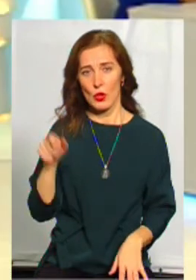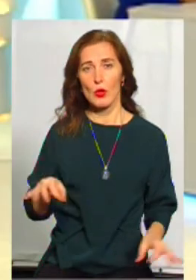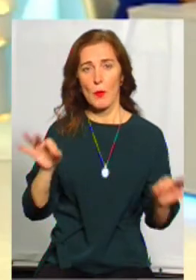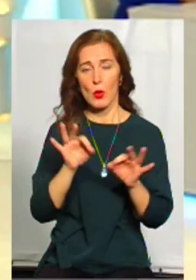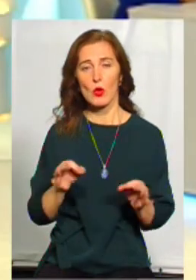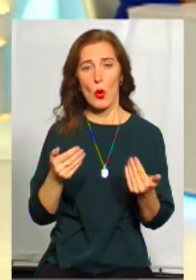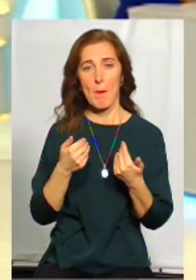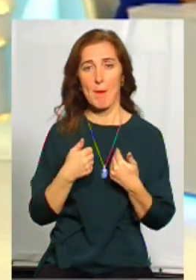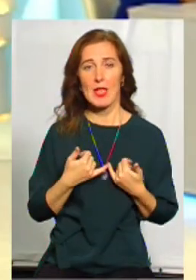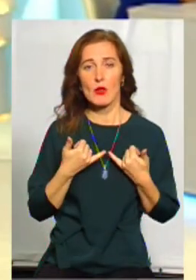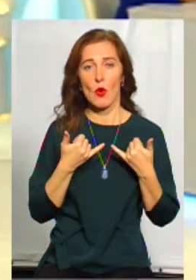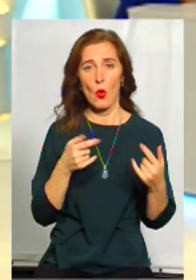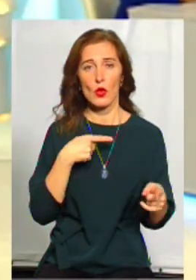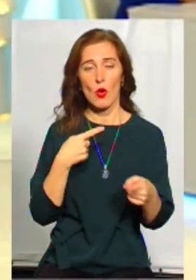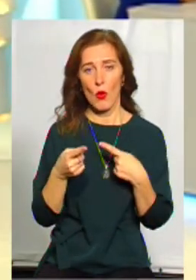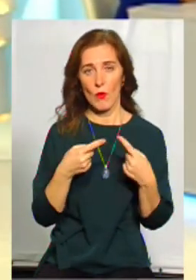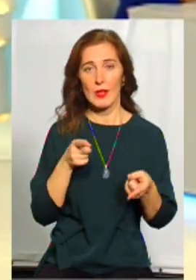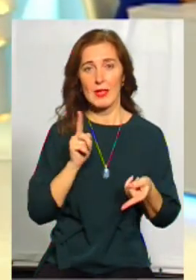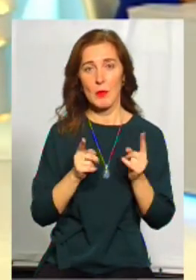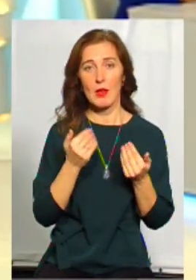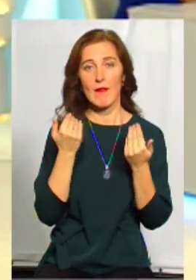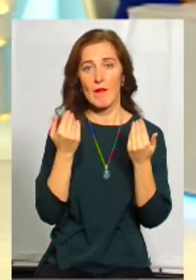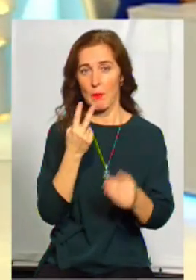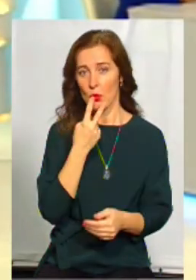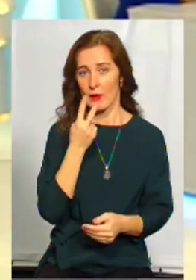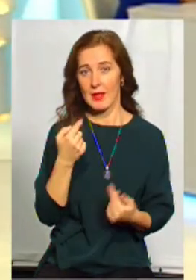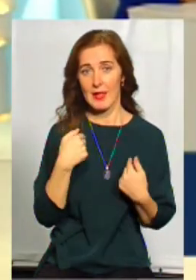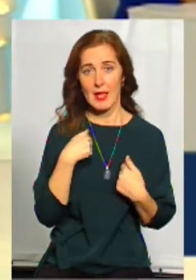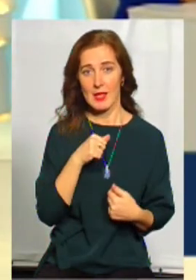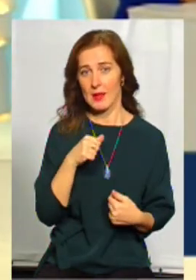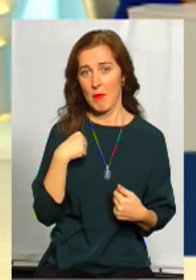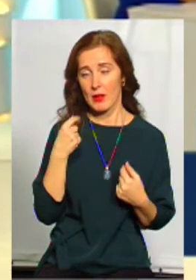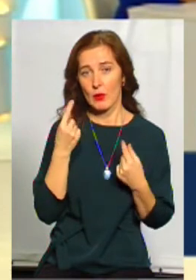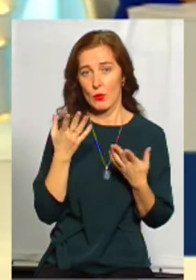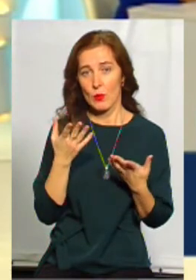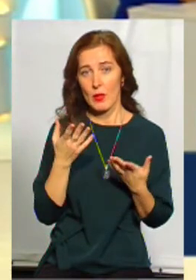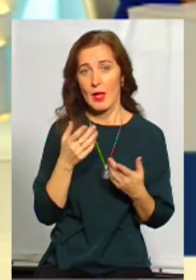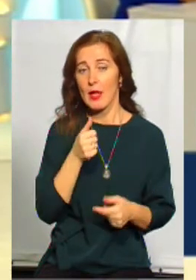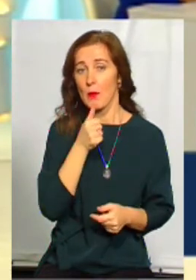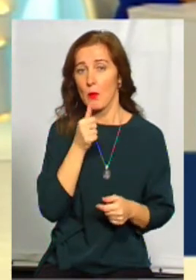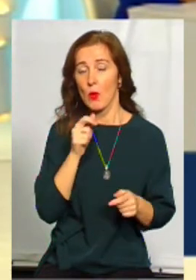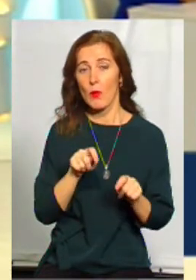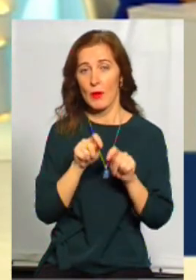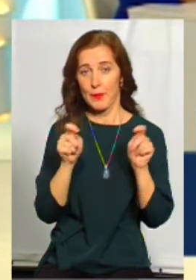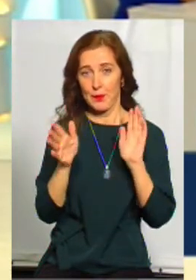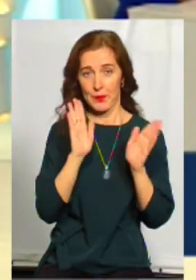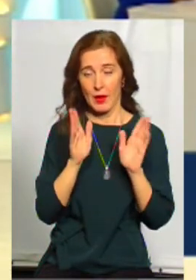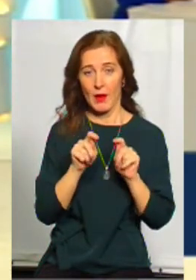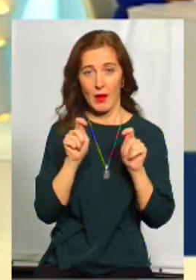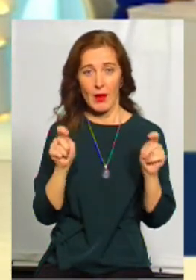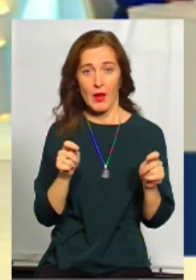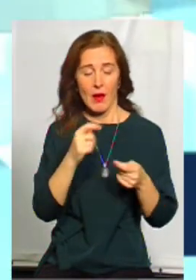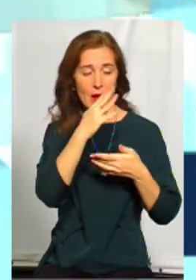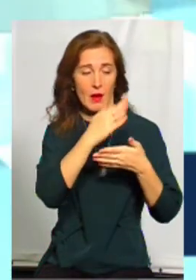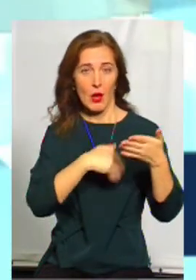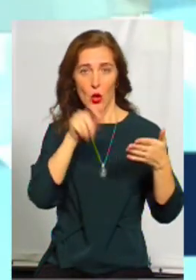сьогодні говоримо. Тому що, насправді, ви подивіться, я навіть сама не задумувалася, зайшла на своїх підписників, ціла купа є людей,